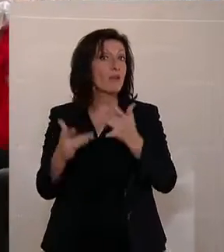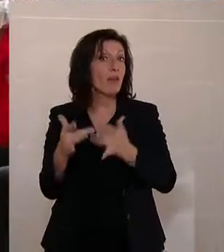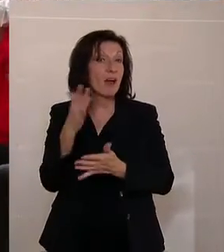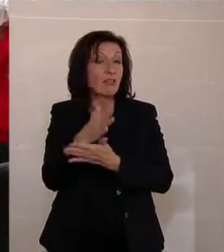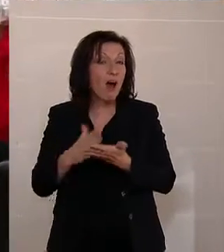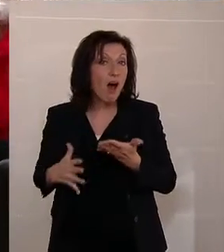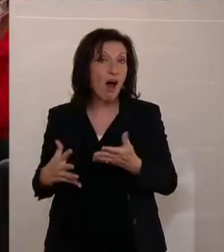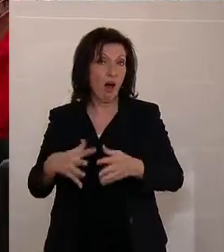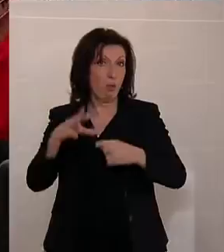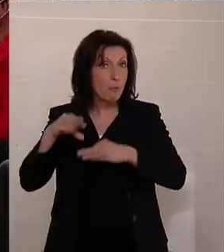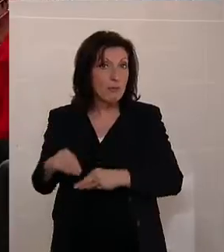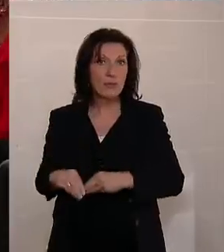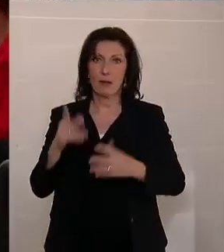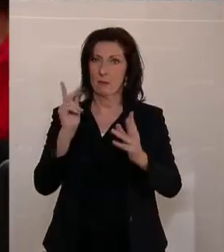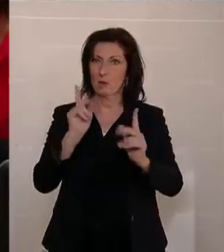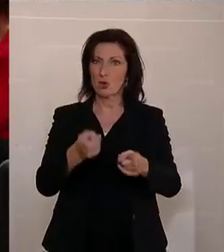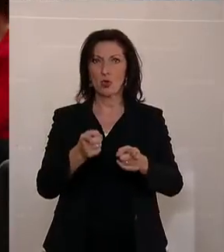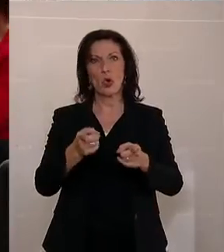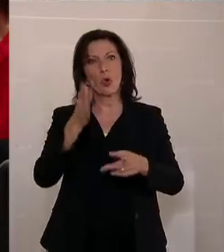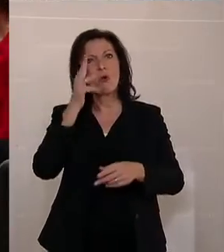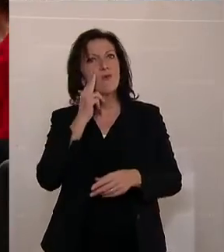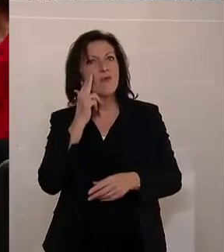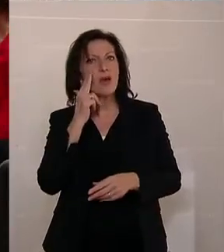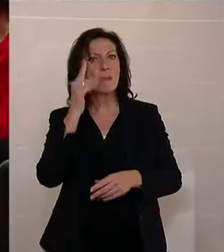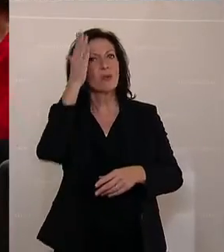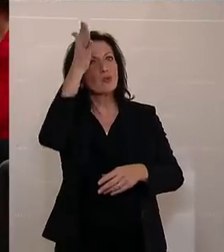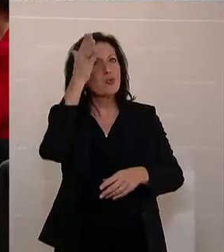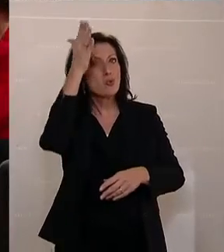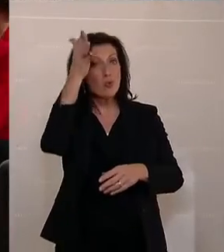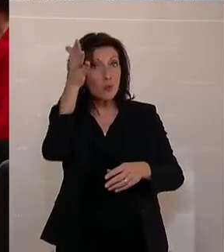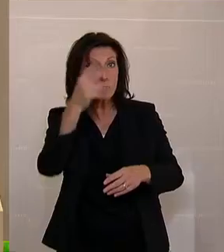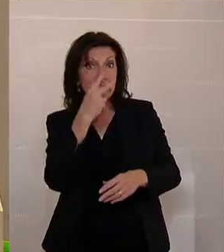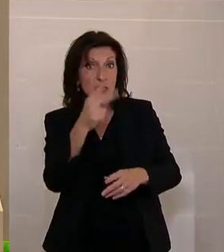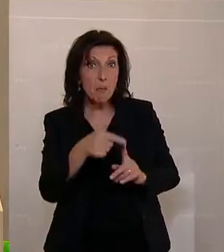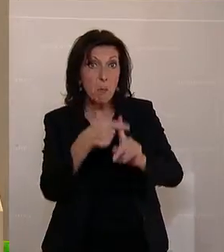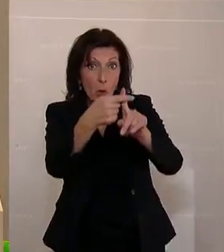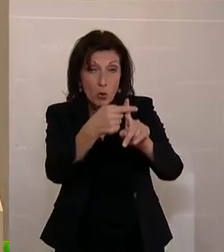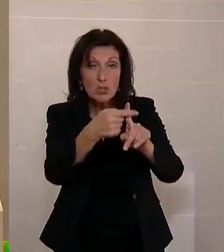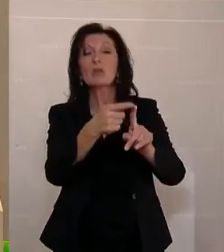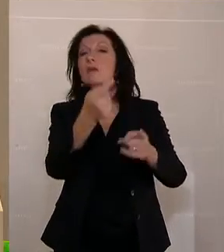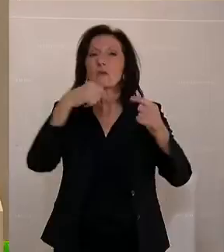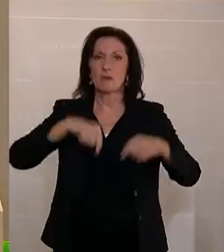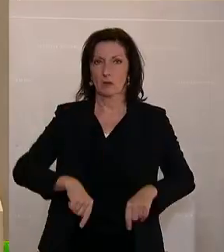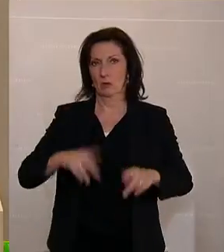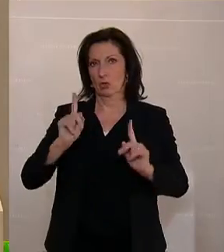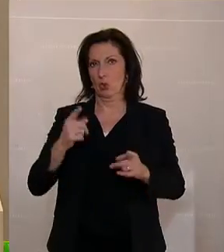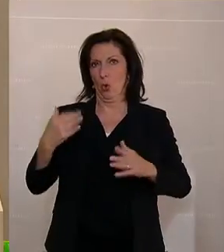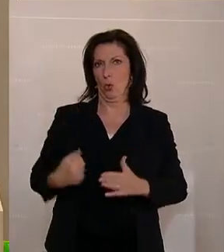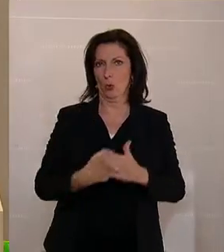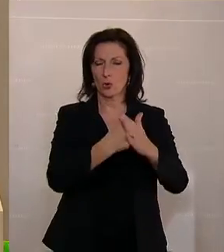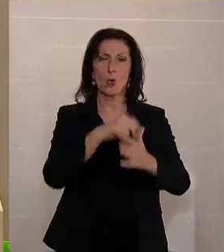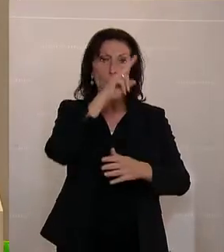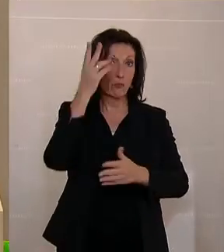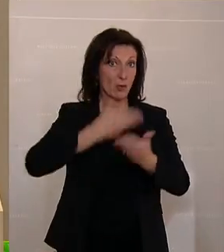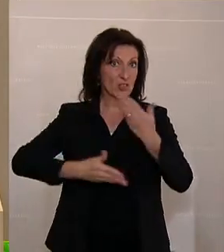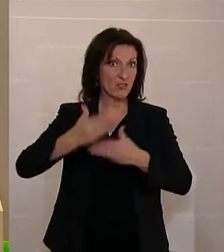zukunftsreiche Firmen, wo sie dann ja wieder aussteigen können, obwohl wir ein Return of Investment hätten. Und der volkswirtschaftliche Nutzen,